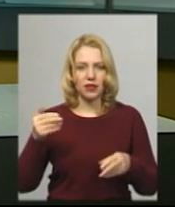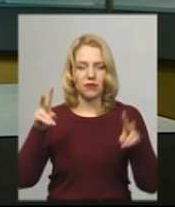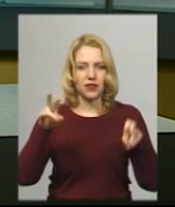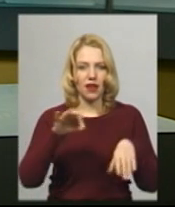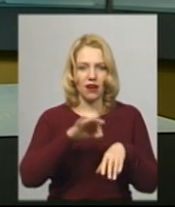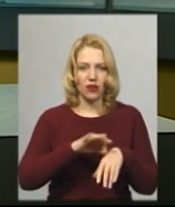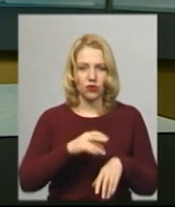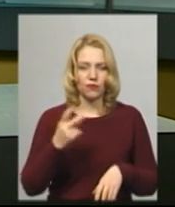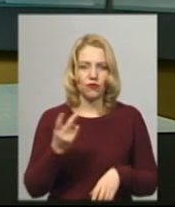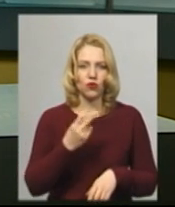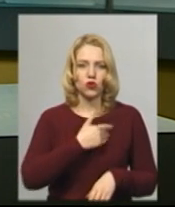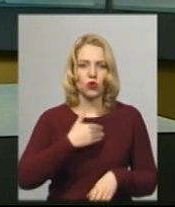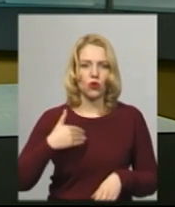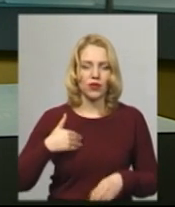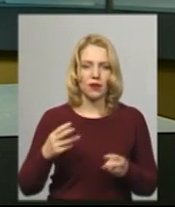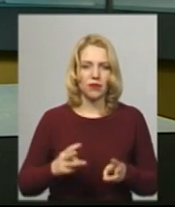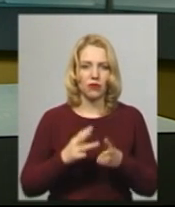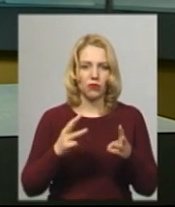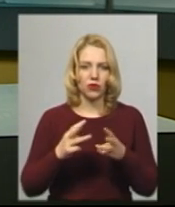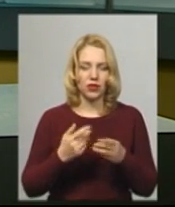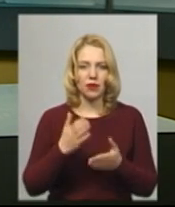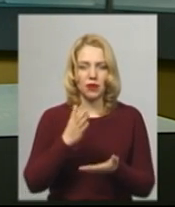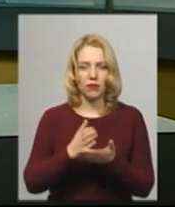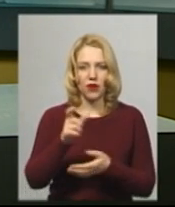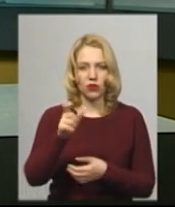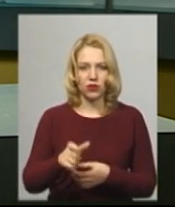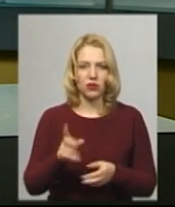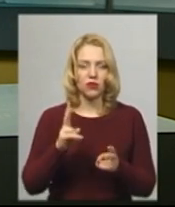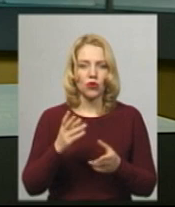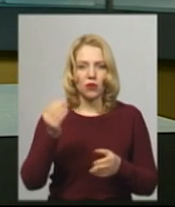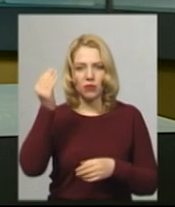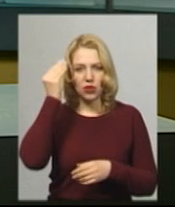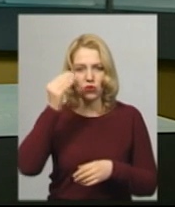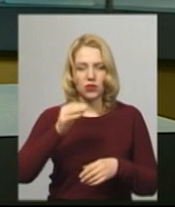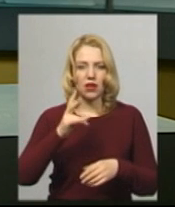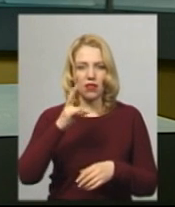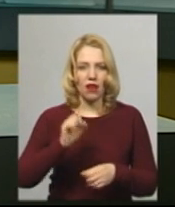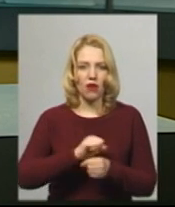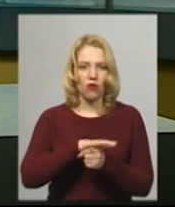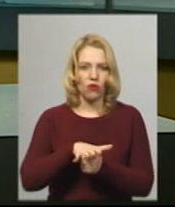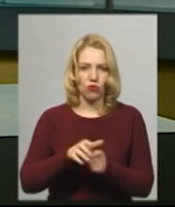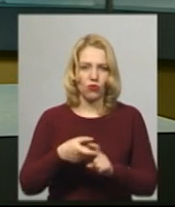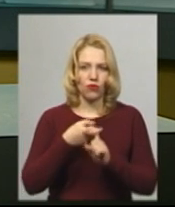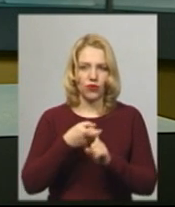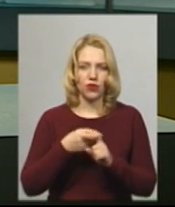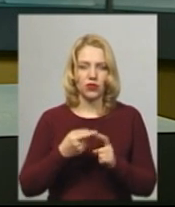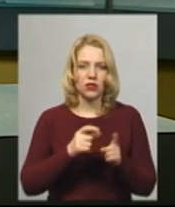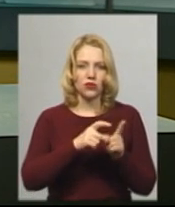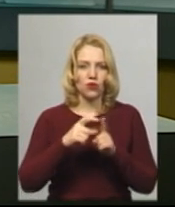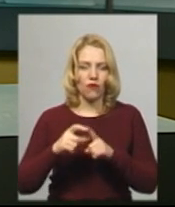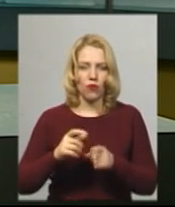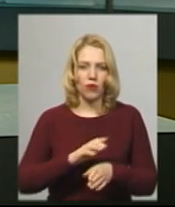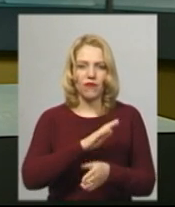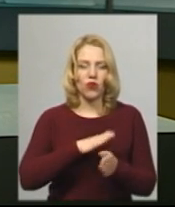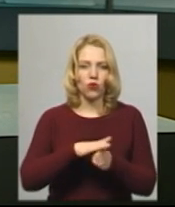перебуває хмельничанин, у якого є підозра на коронавірус. За словами виконуючої обов'язки директора Хмельницької міської інфекційної лікарні